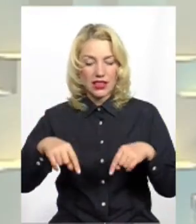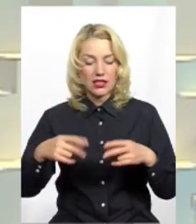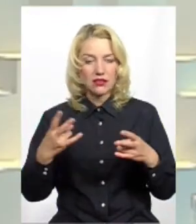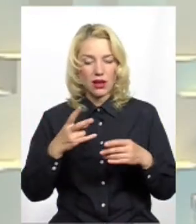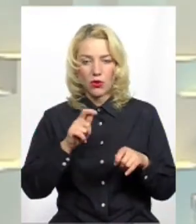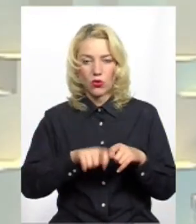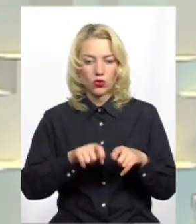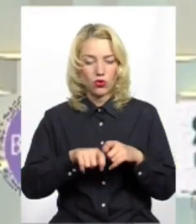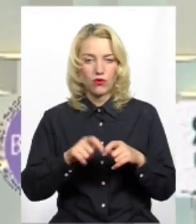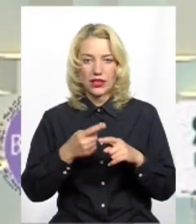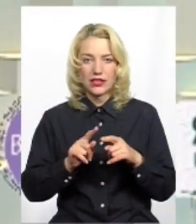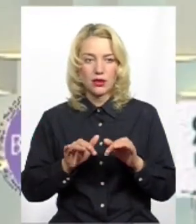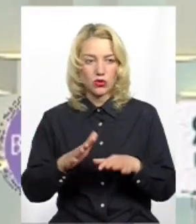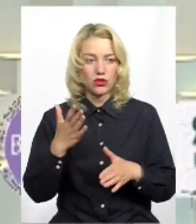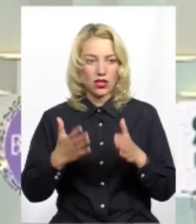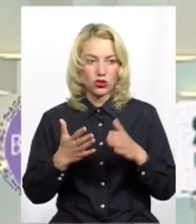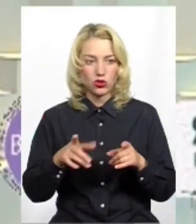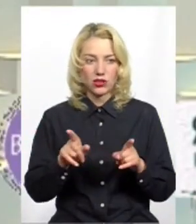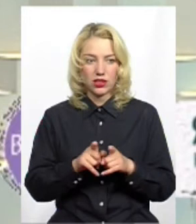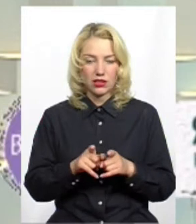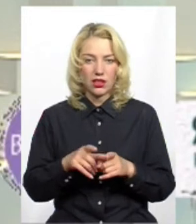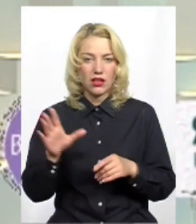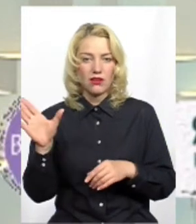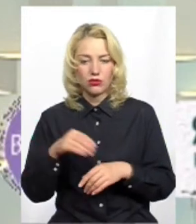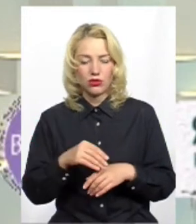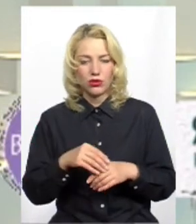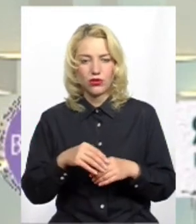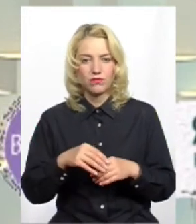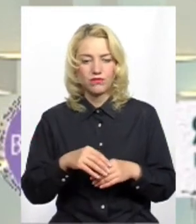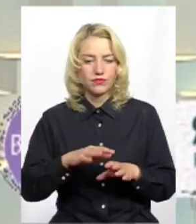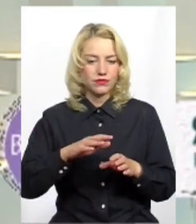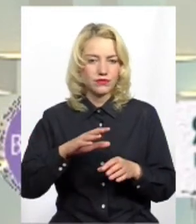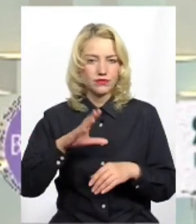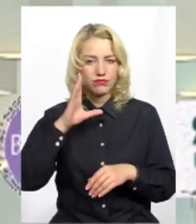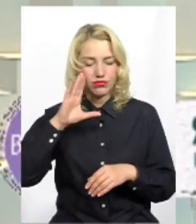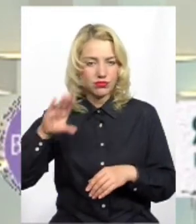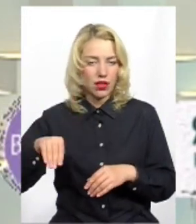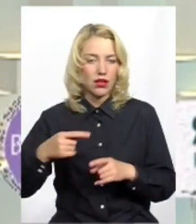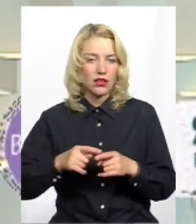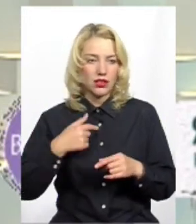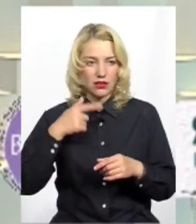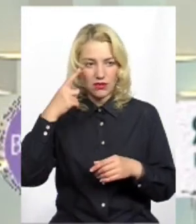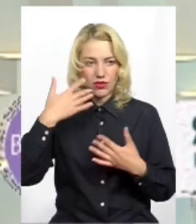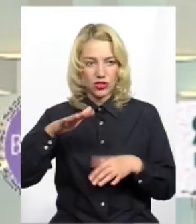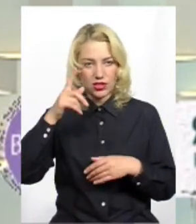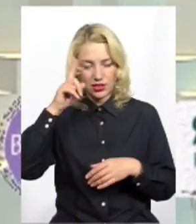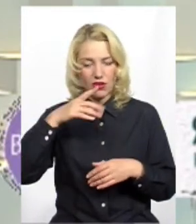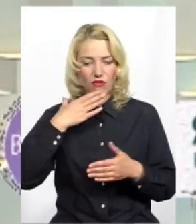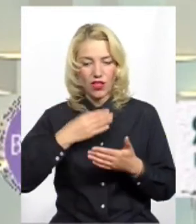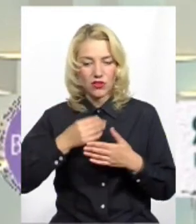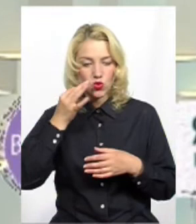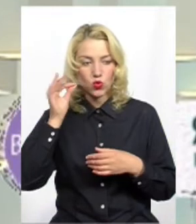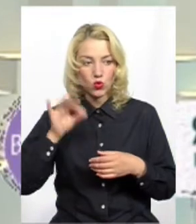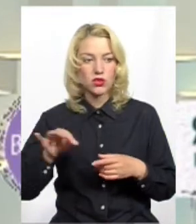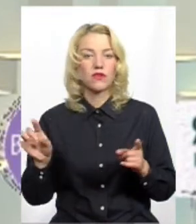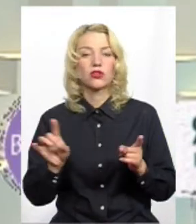контролювати цей процес, бо якщо отакого спуститися на самоплив, то я просто вже з власного досвіду